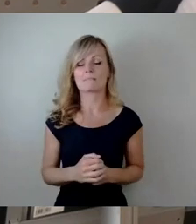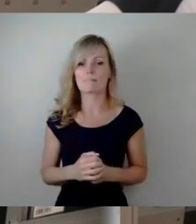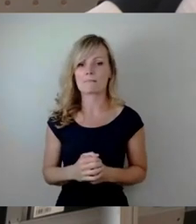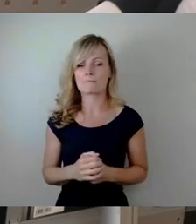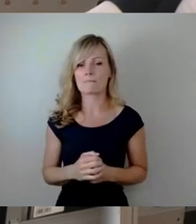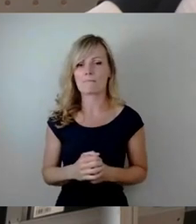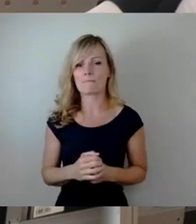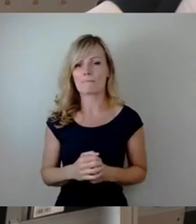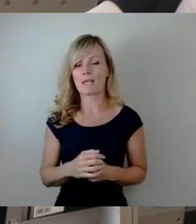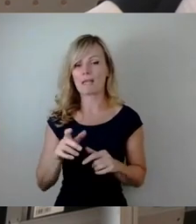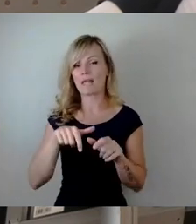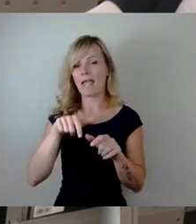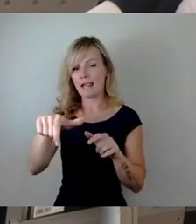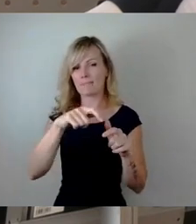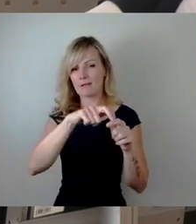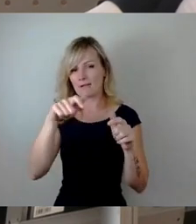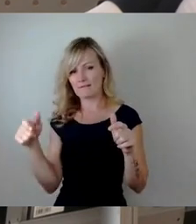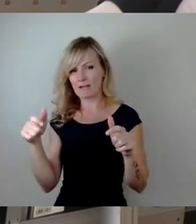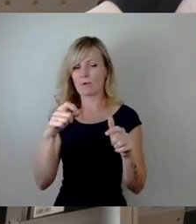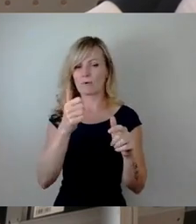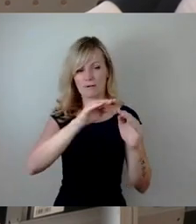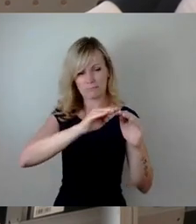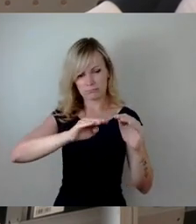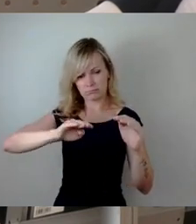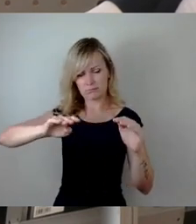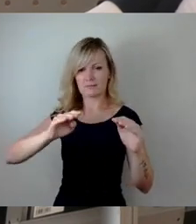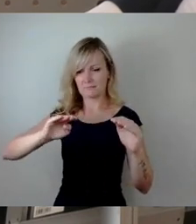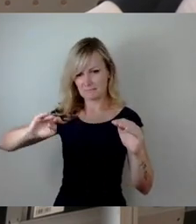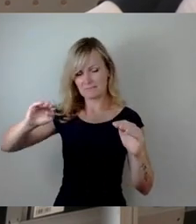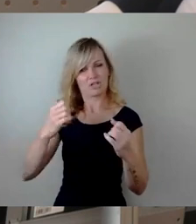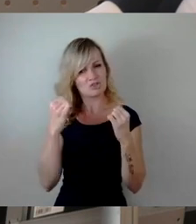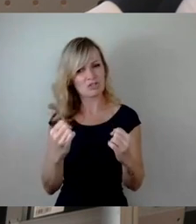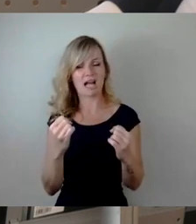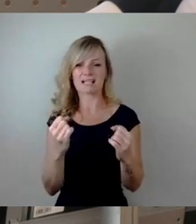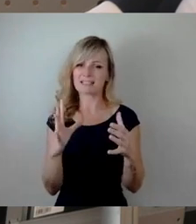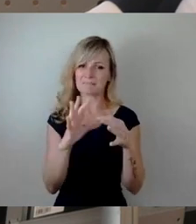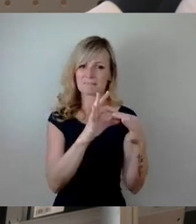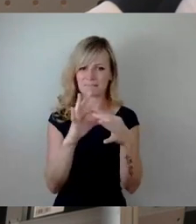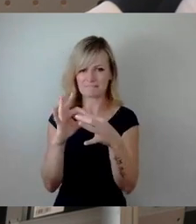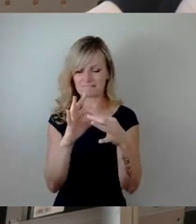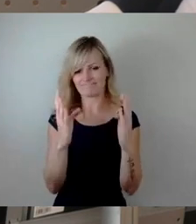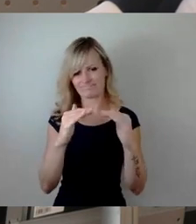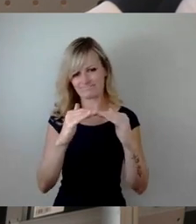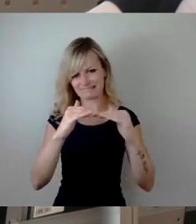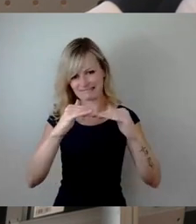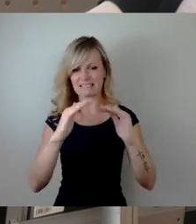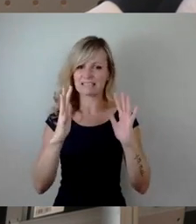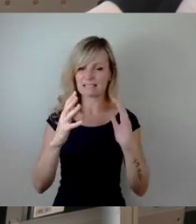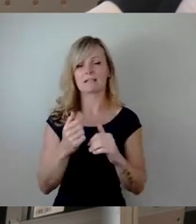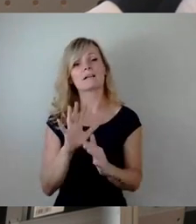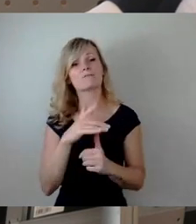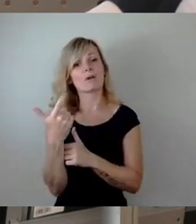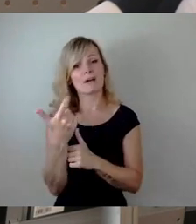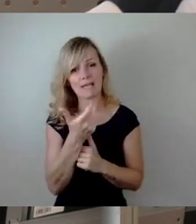der Elbgewährung hängen durch und sind stark in Mitleidenschaft gezogen worden. Die Feuerwehr und das Technische Hilfswerk